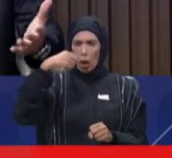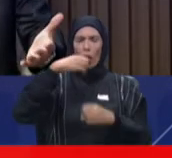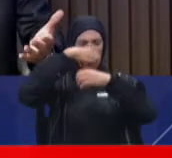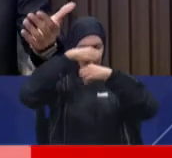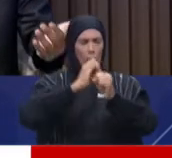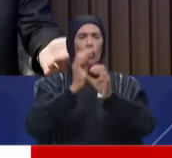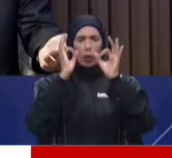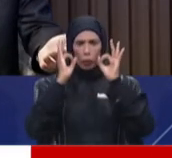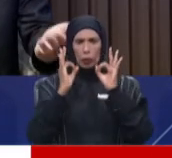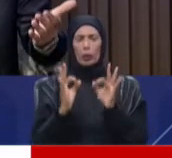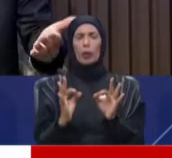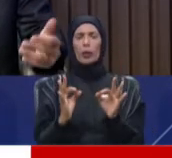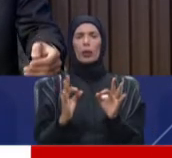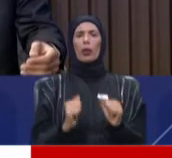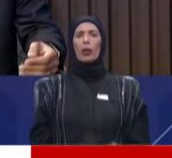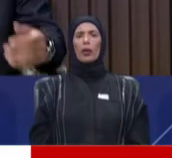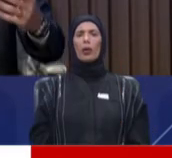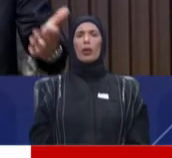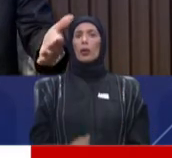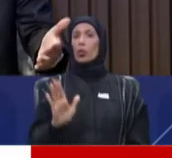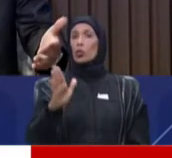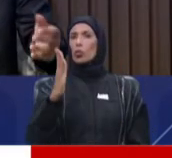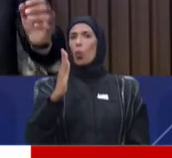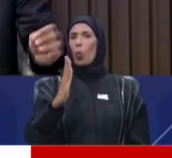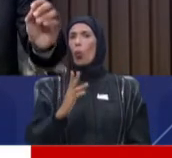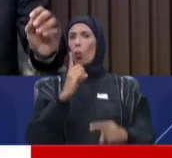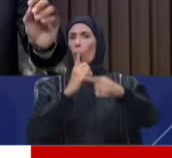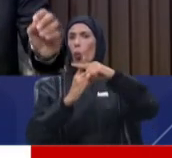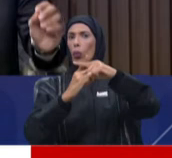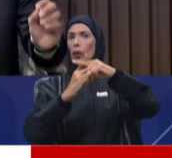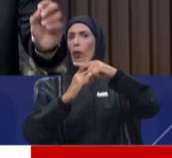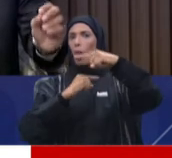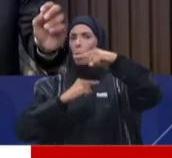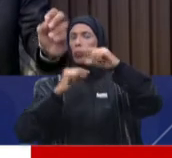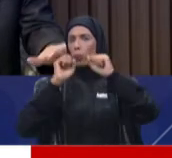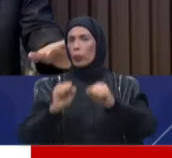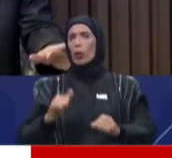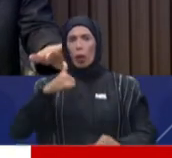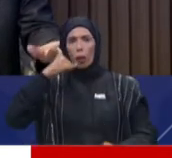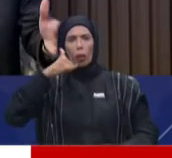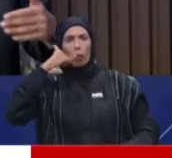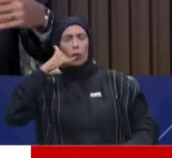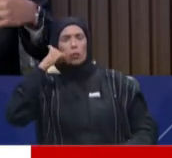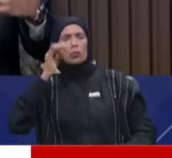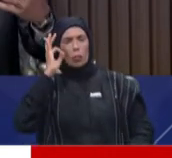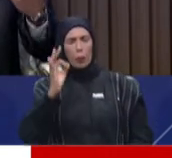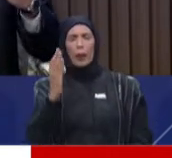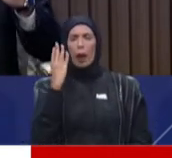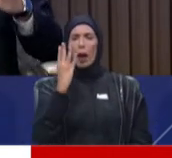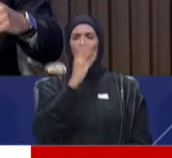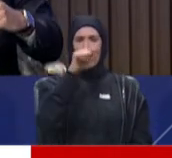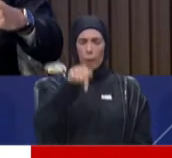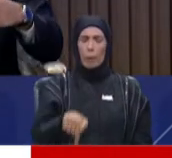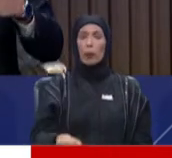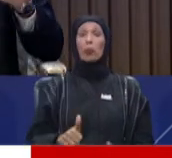تأكد من النتيجة ضلعت مصاب انتظر اتصال من ادارة الصحة العامة طبعا عليك انت